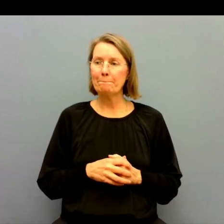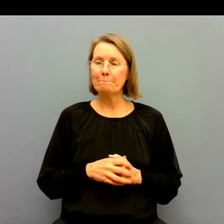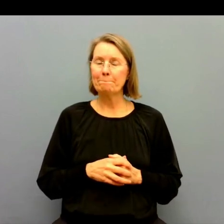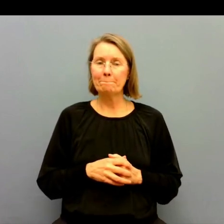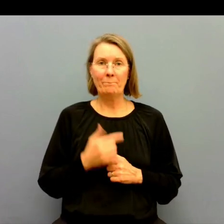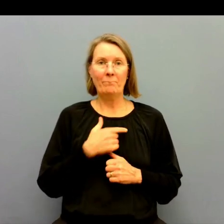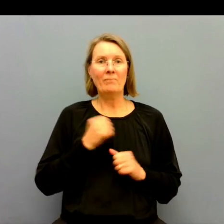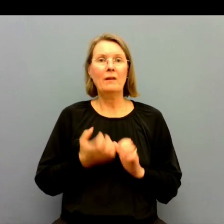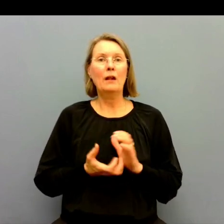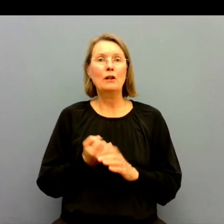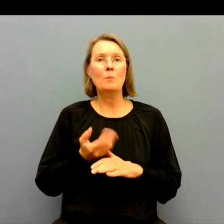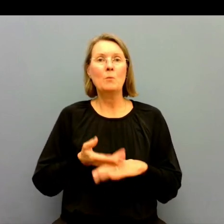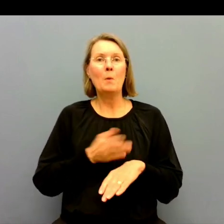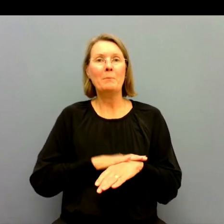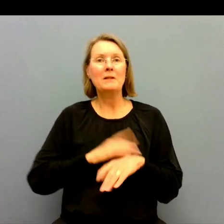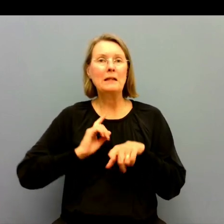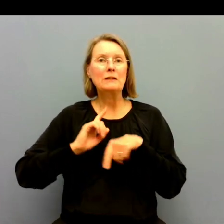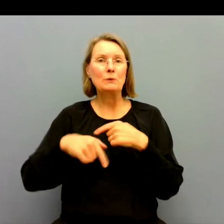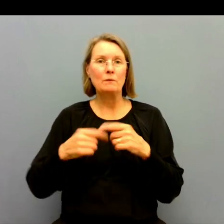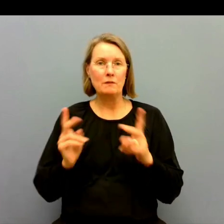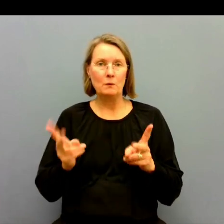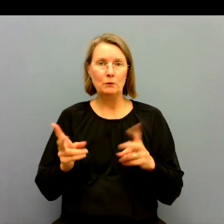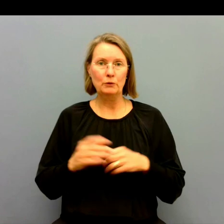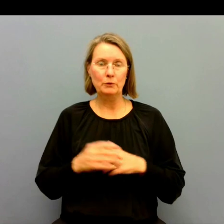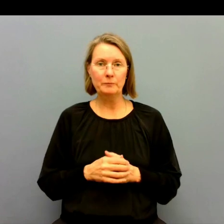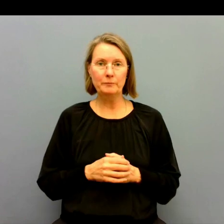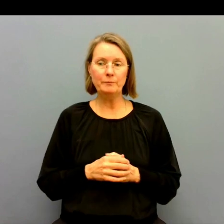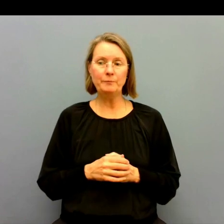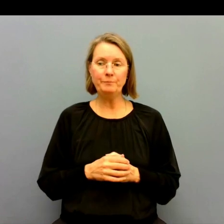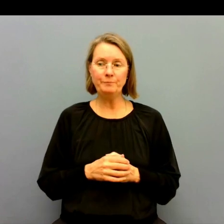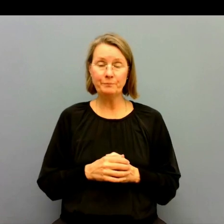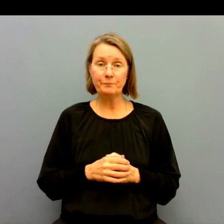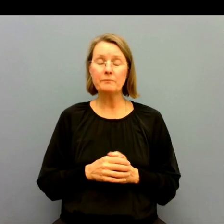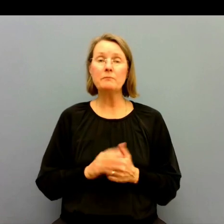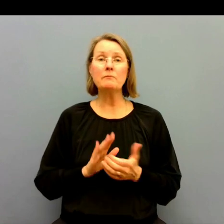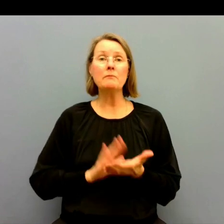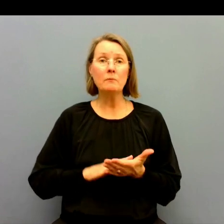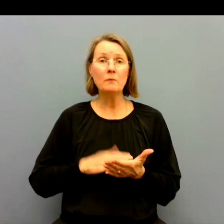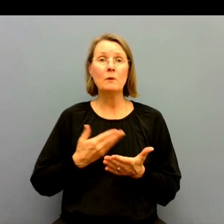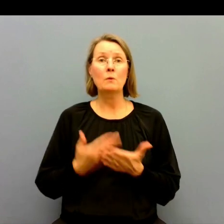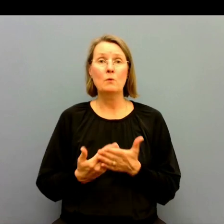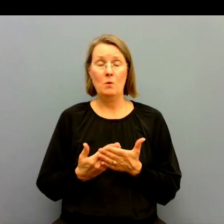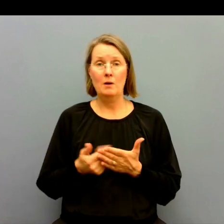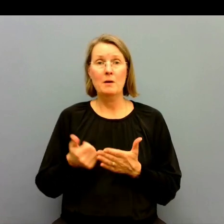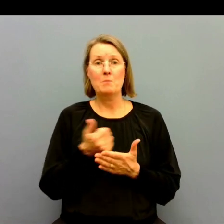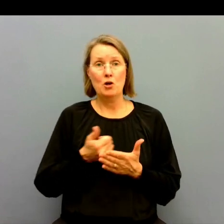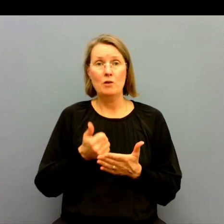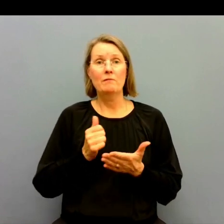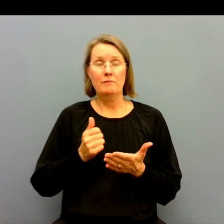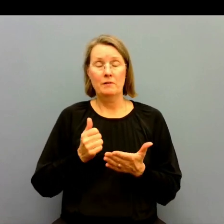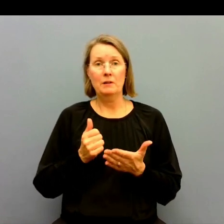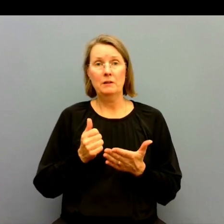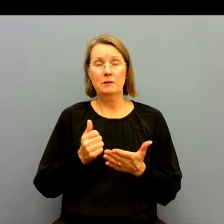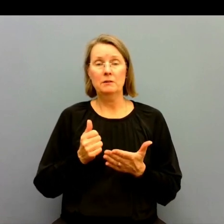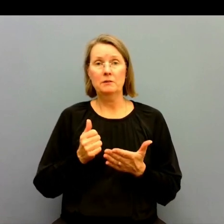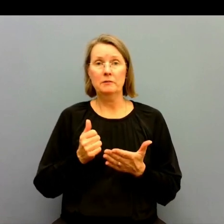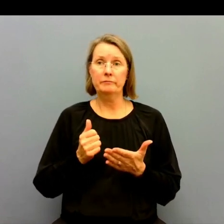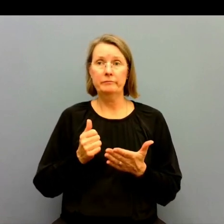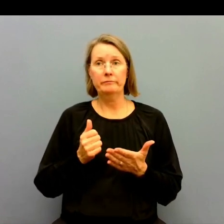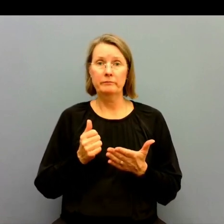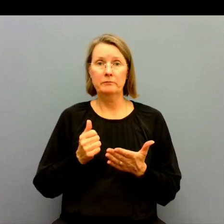Vi ska prata lite mer om kompetensutveckling som du nämnde där. För tolkarna behöver ju som sagt kunna tolka i väldigt många olika